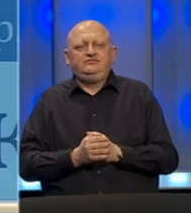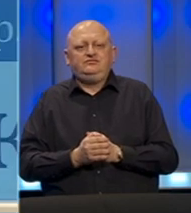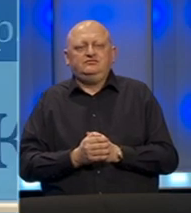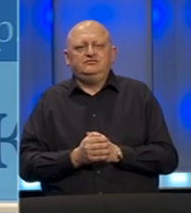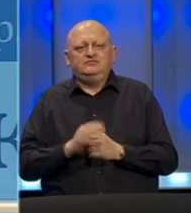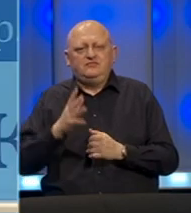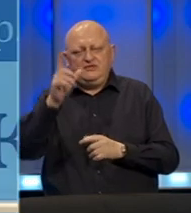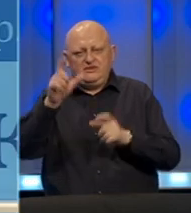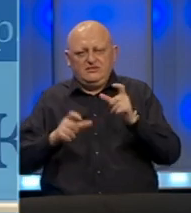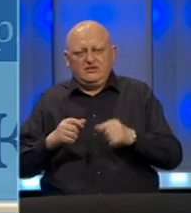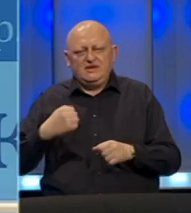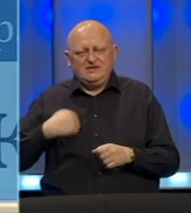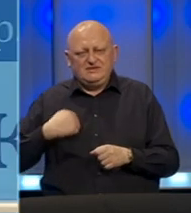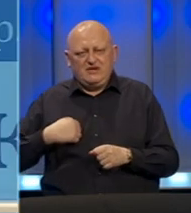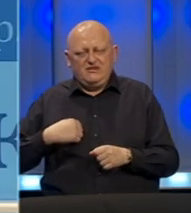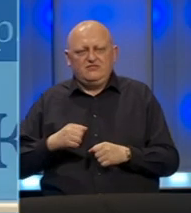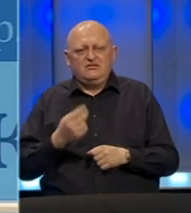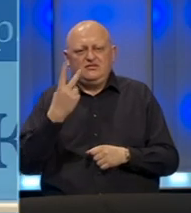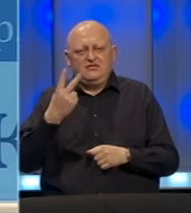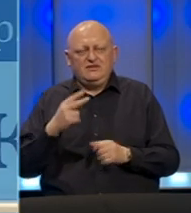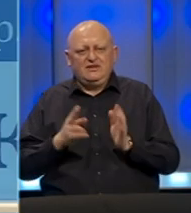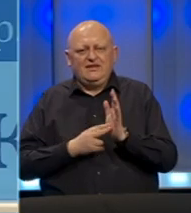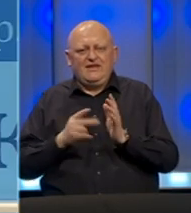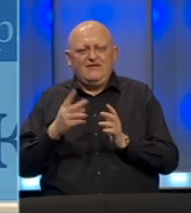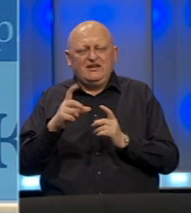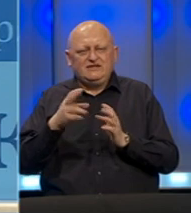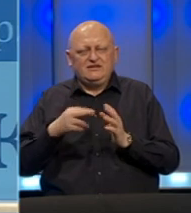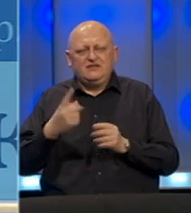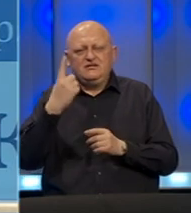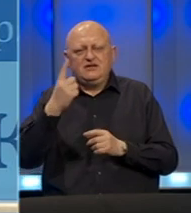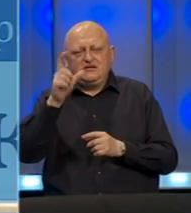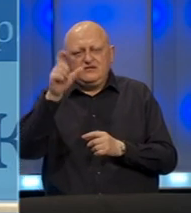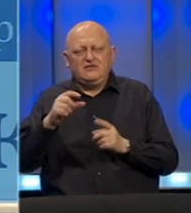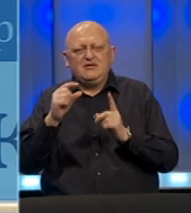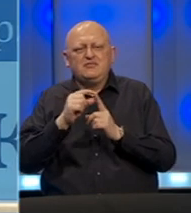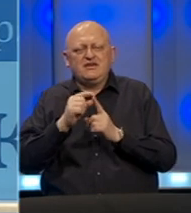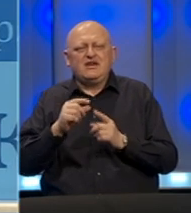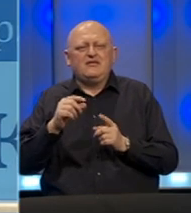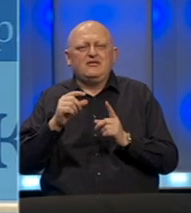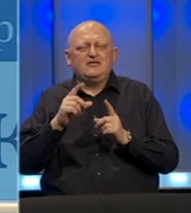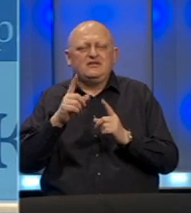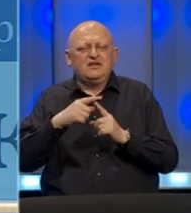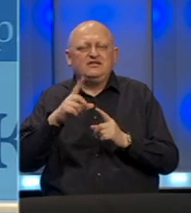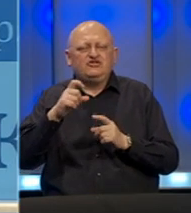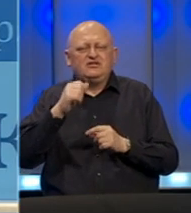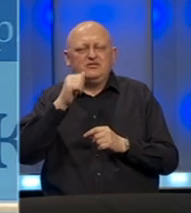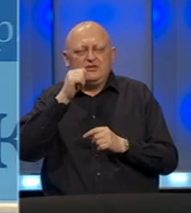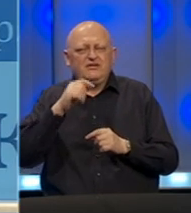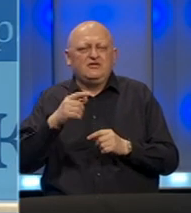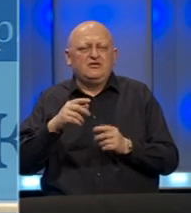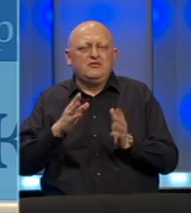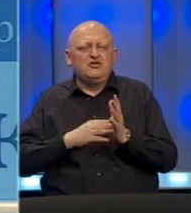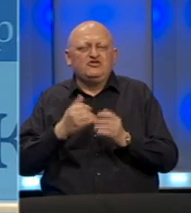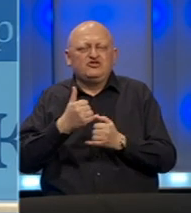15 osoba je iz Banja Luke, dvije su iz Nevesinja i po jedna osoba iz Prnjavora, Teslića, Čelinca, Prijedora, Mrković, Grada,